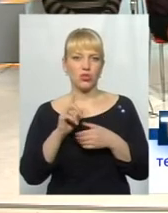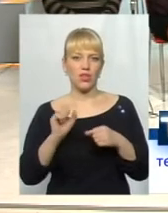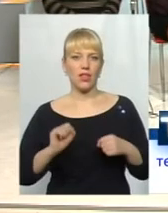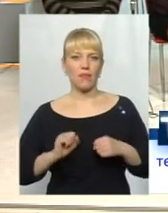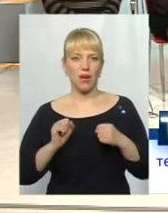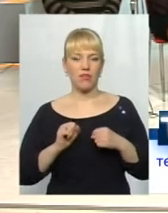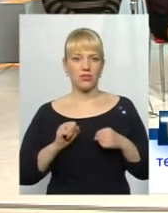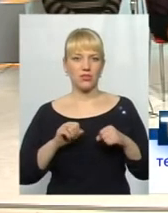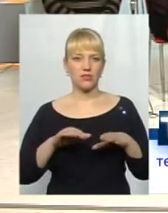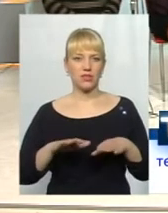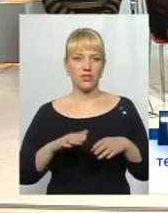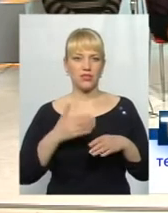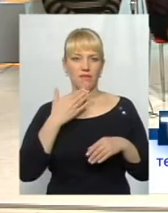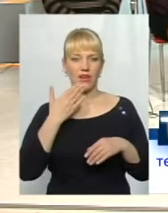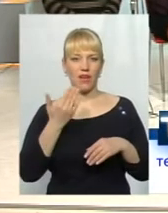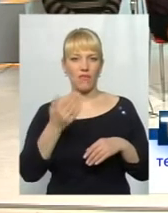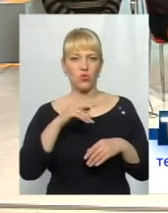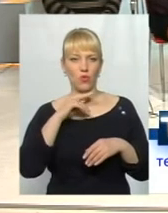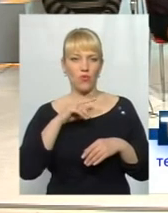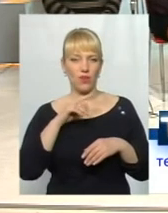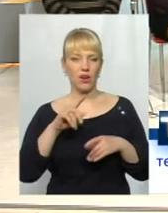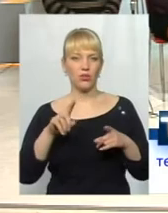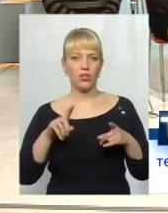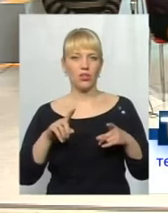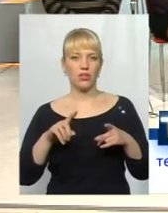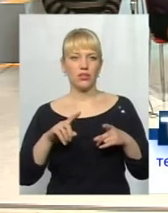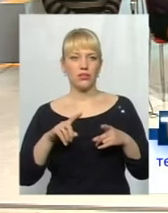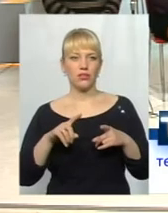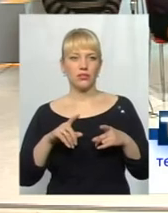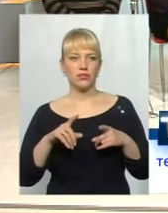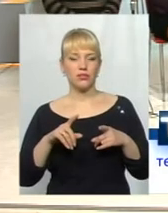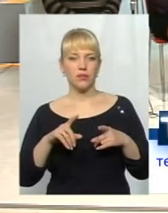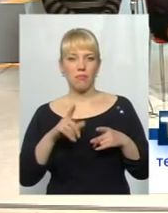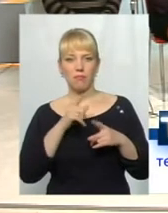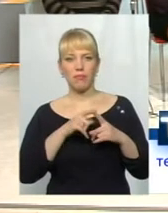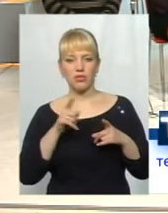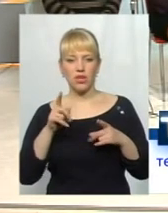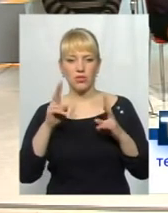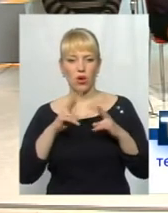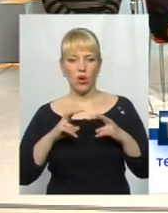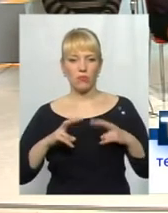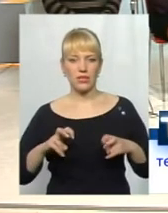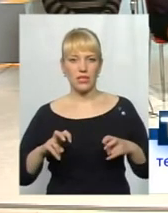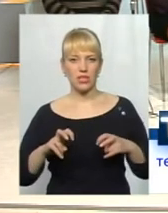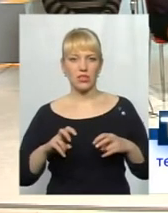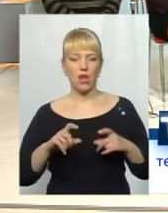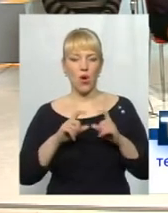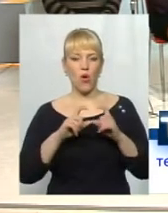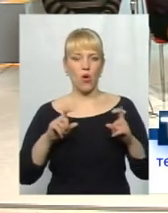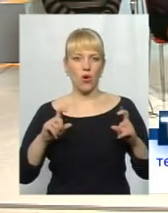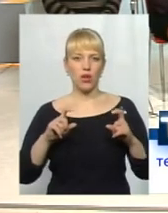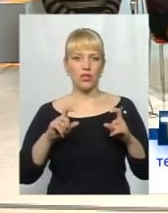нове зати. Звертаємо нашу увагу, що людей під час обстеження обмежних закладів